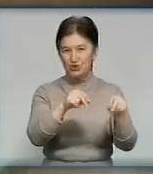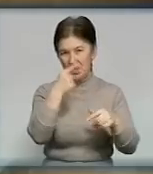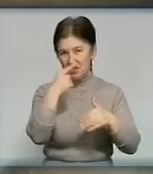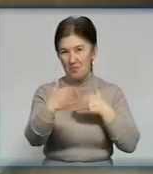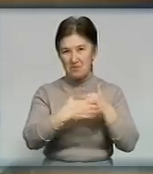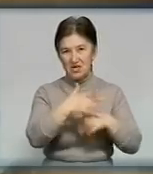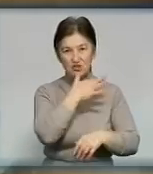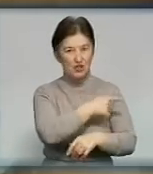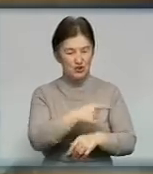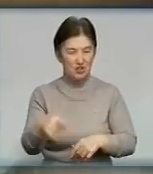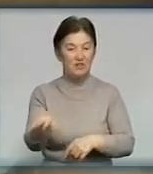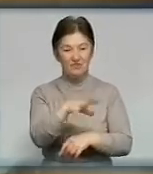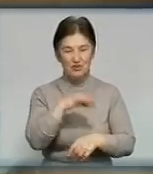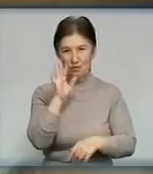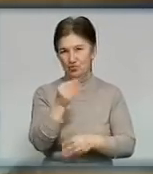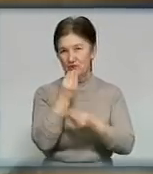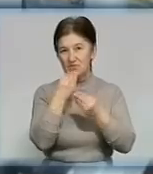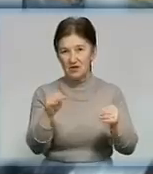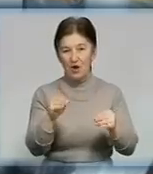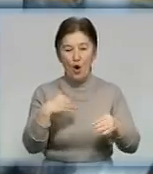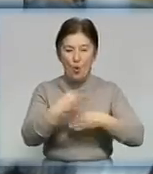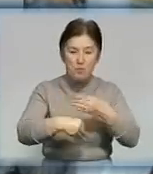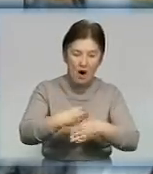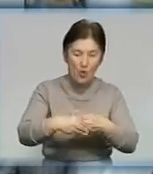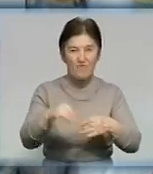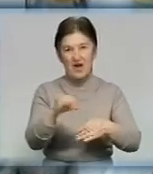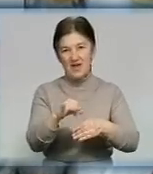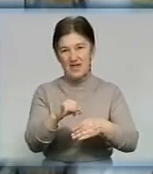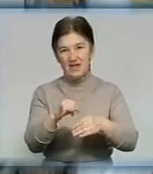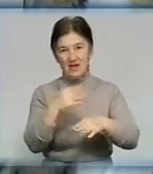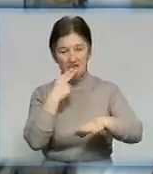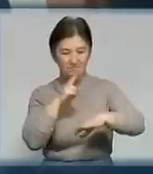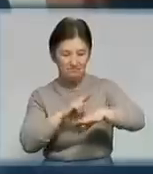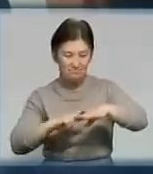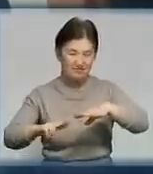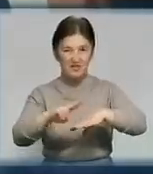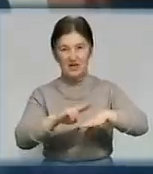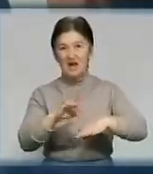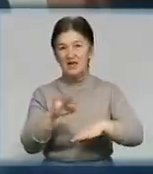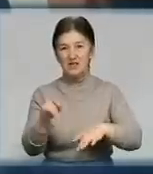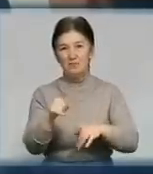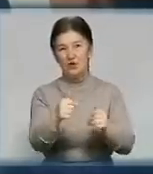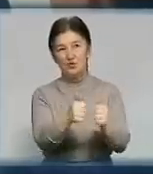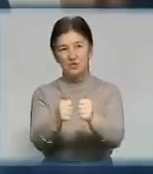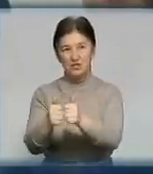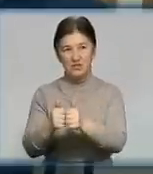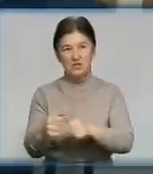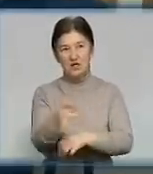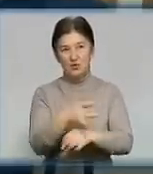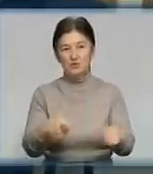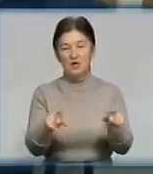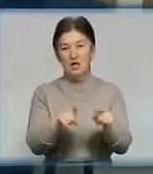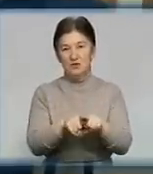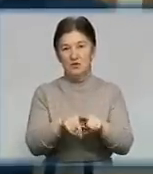упаковкою та реклами все буде гаразд. А ось районна влада вже розробляє план збільшення долі Бобернецького хліба у сусідніх районах, а також